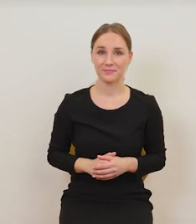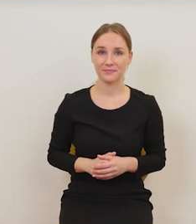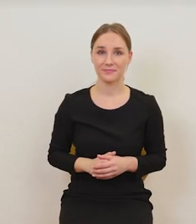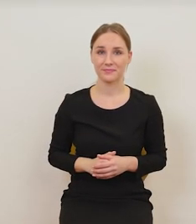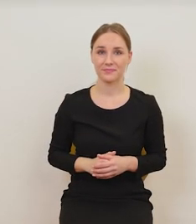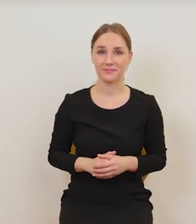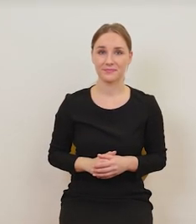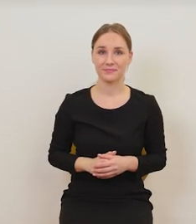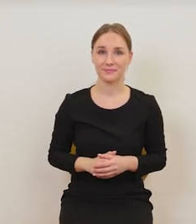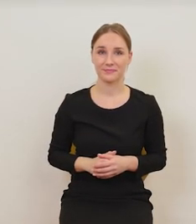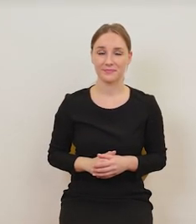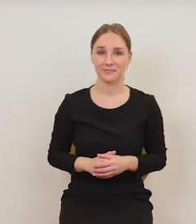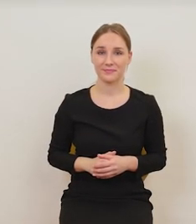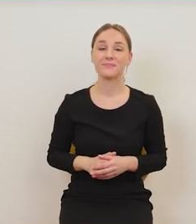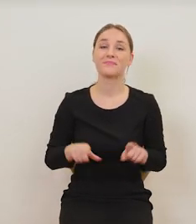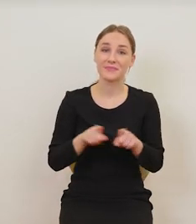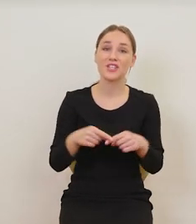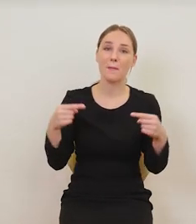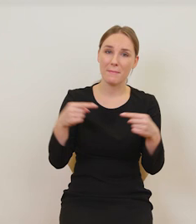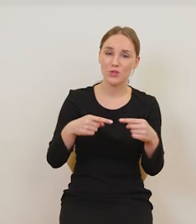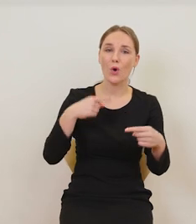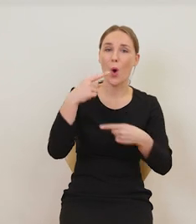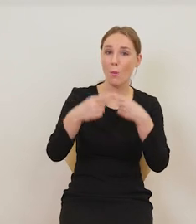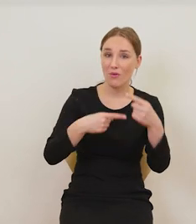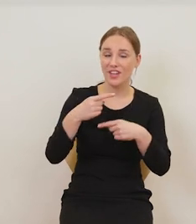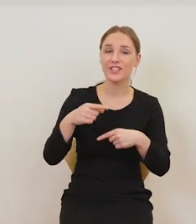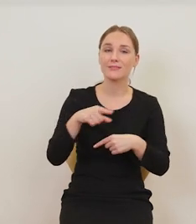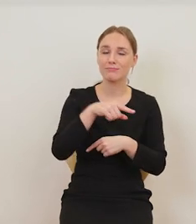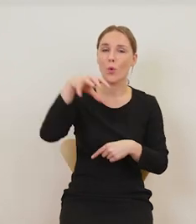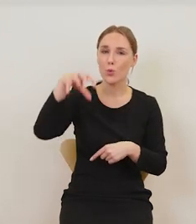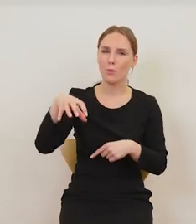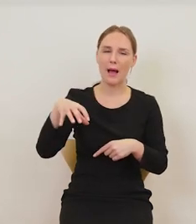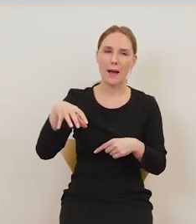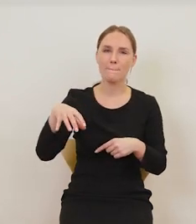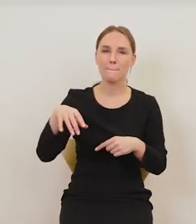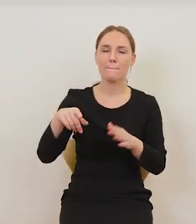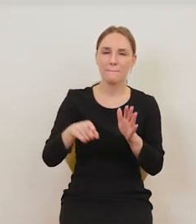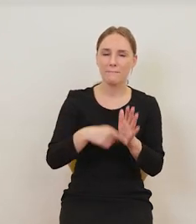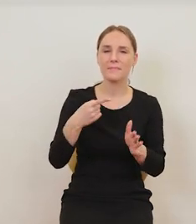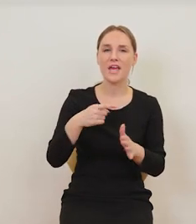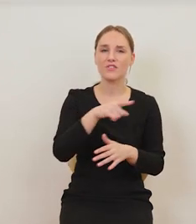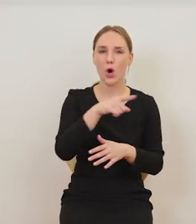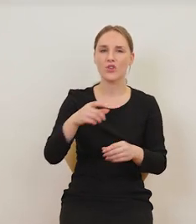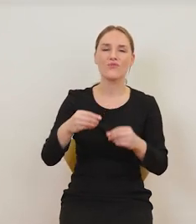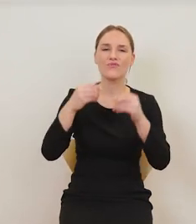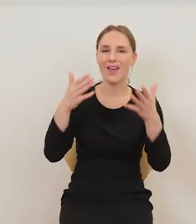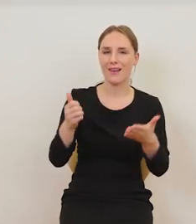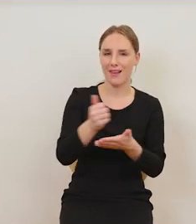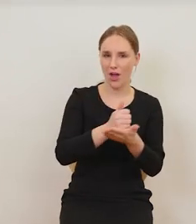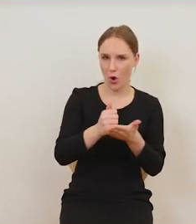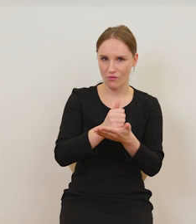Nie sposób pominąć rodzimych pionierów tak zwanej wielolekowości. Witkacy.